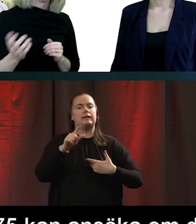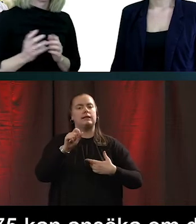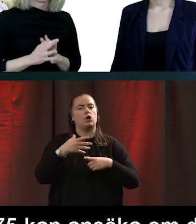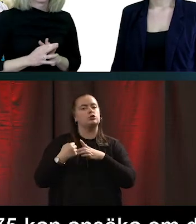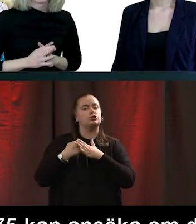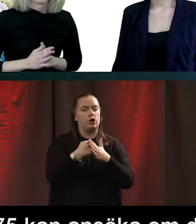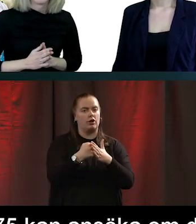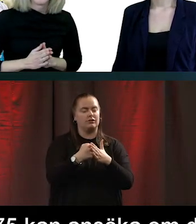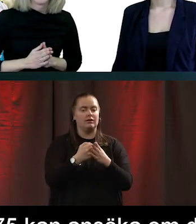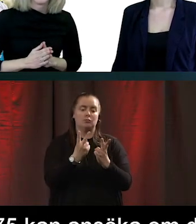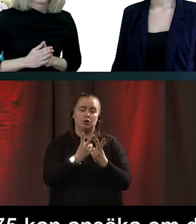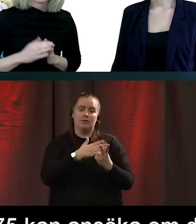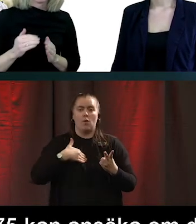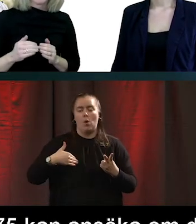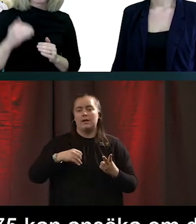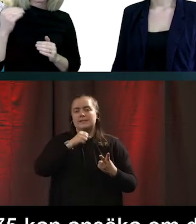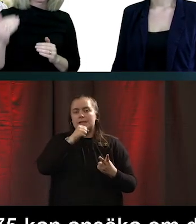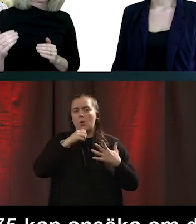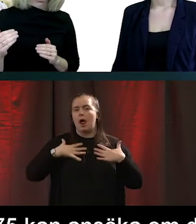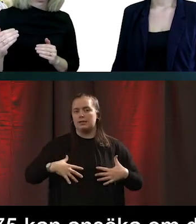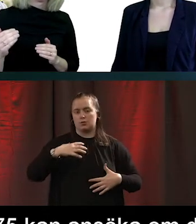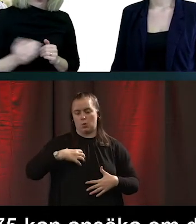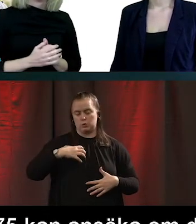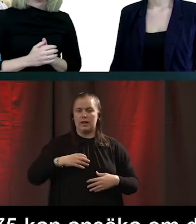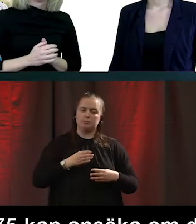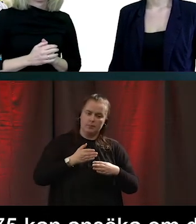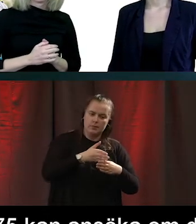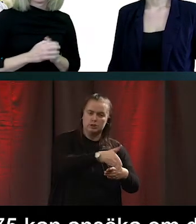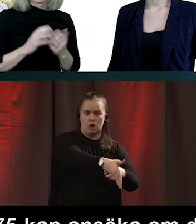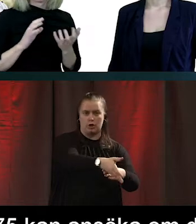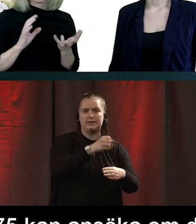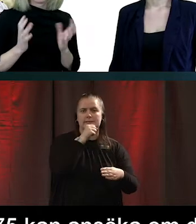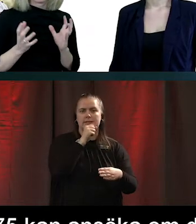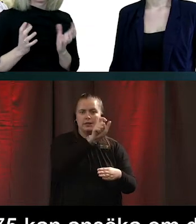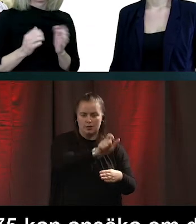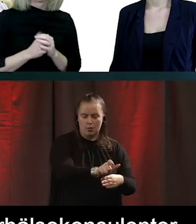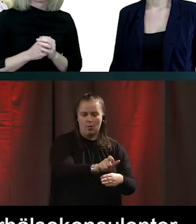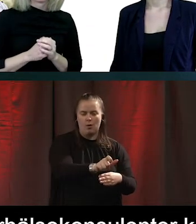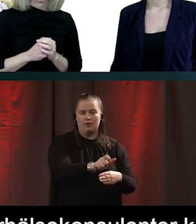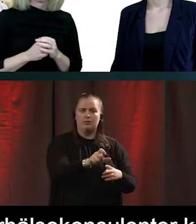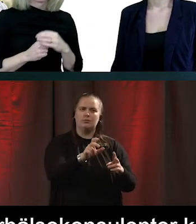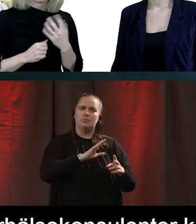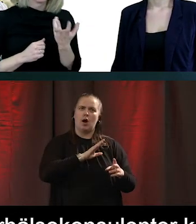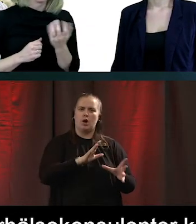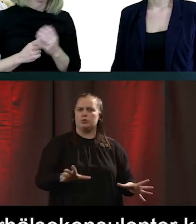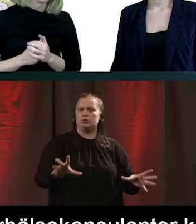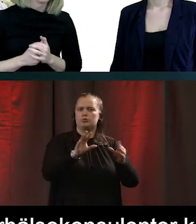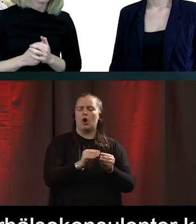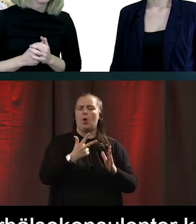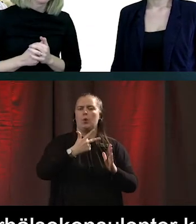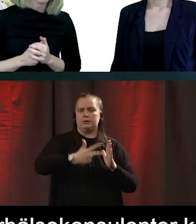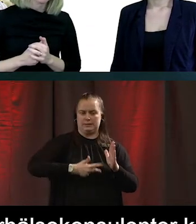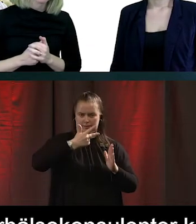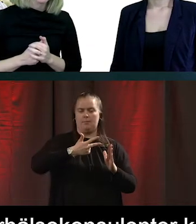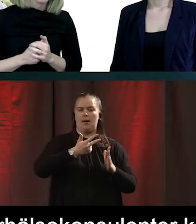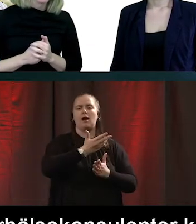innebär att våra seniorhälsokonsulenter kommer hem till senioren. Och det här är totalt åtta timmar som man då gör vid fyra